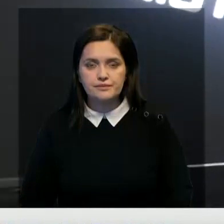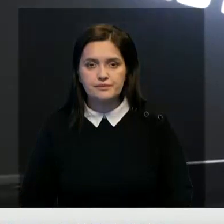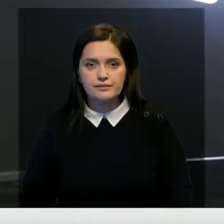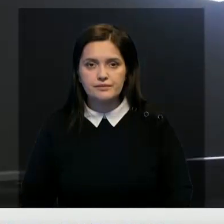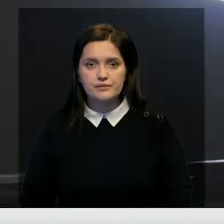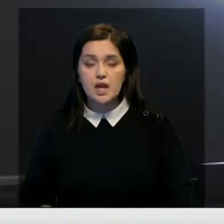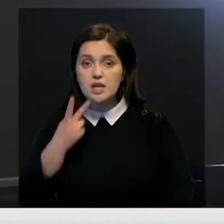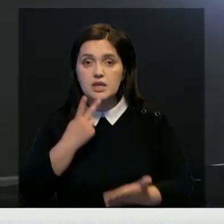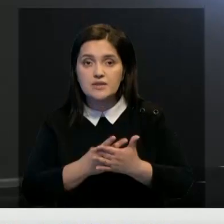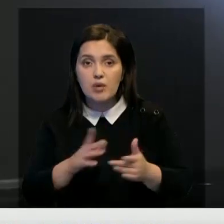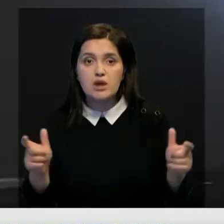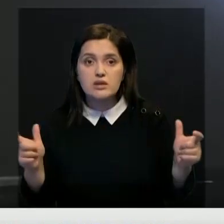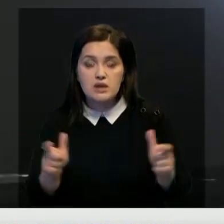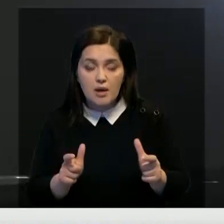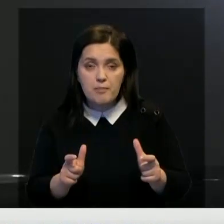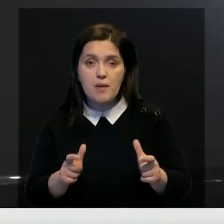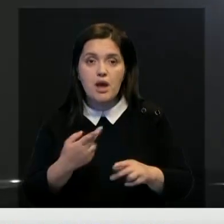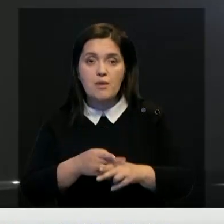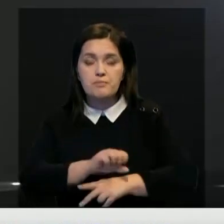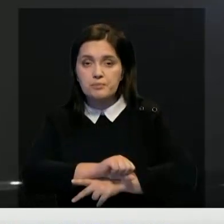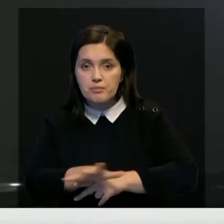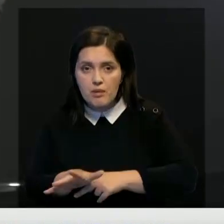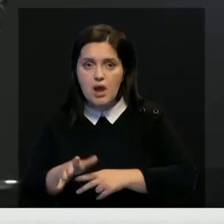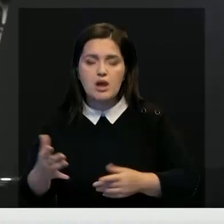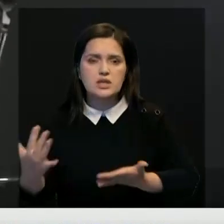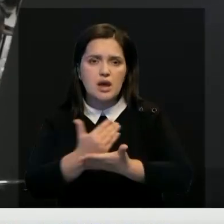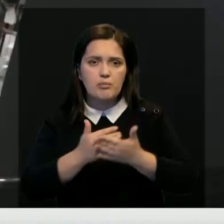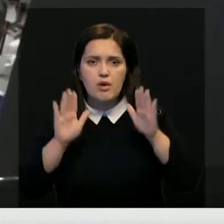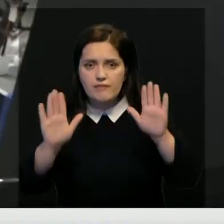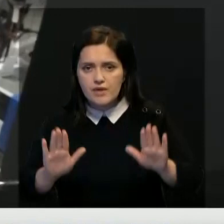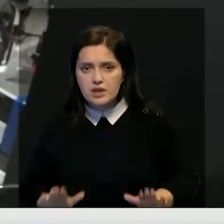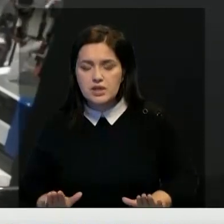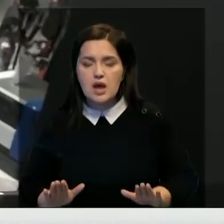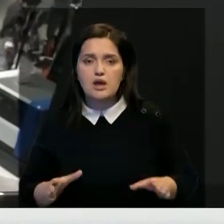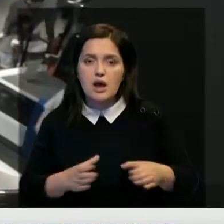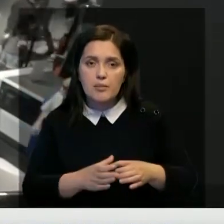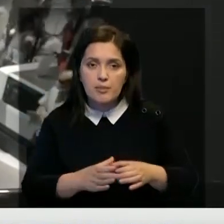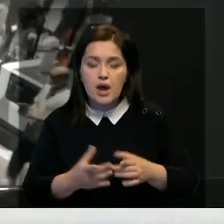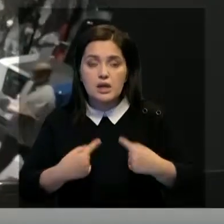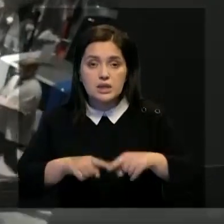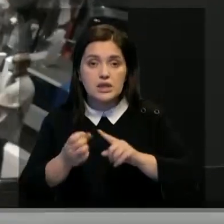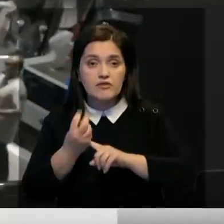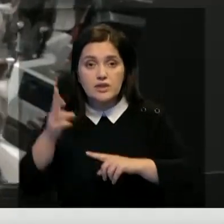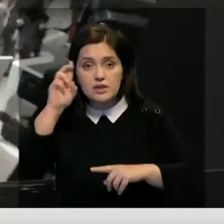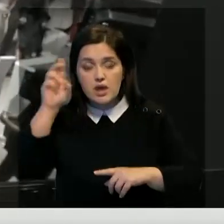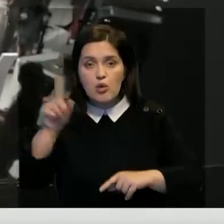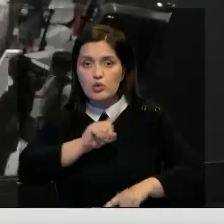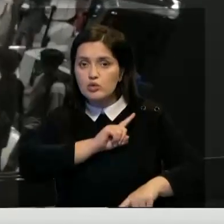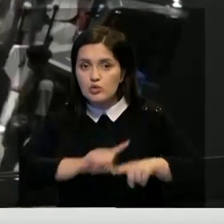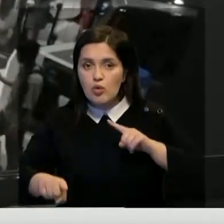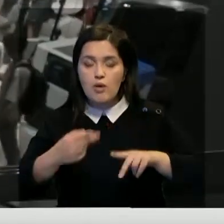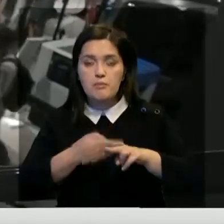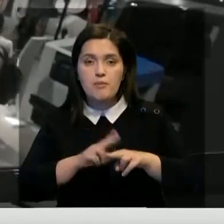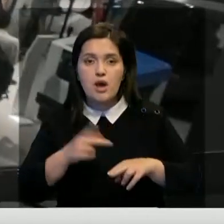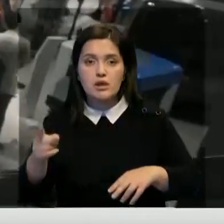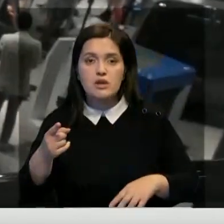Несмотря на пандемию, выставка собрала несколько сотен компаний и организаций из 12 стран мира. Ведь COVID-19 ускорил развитие водородного транспорта